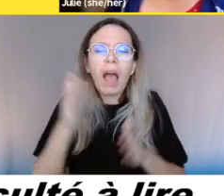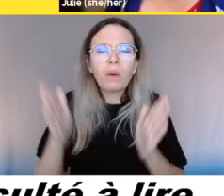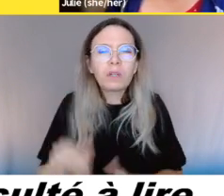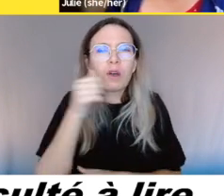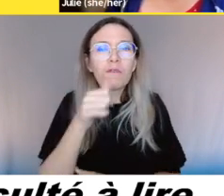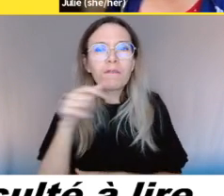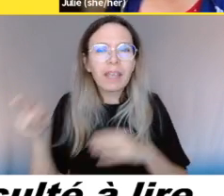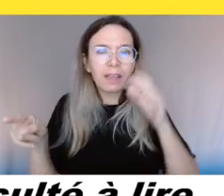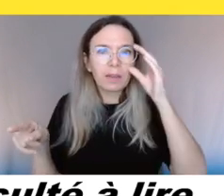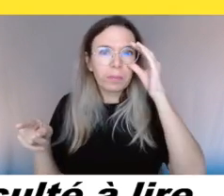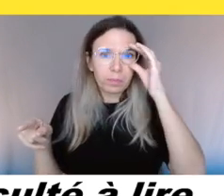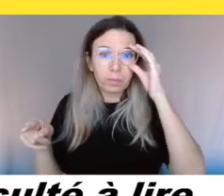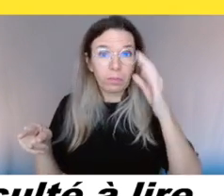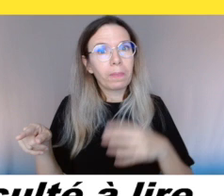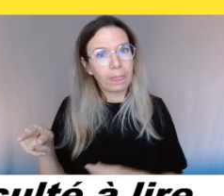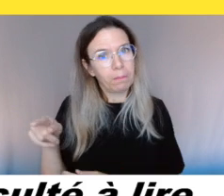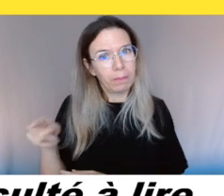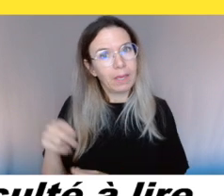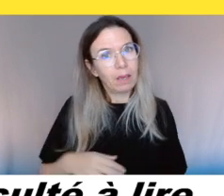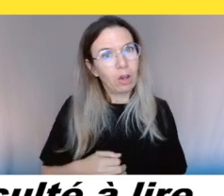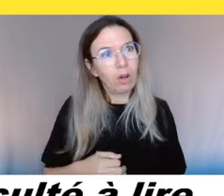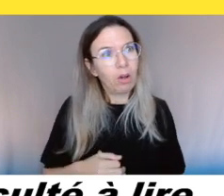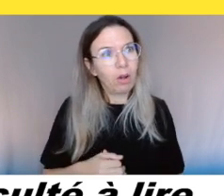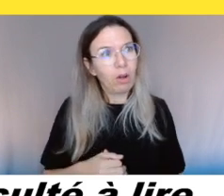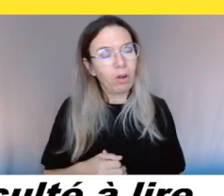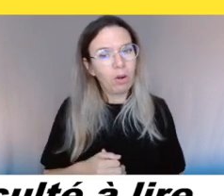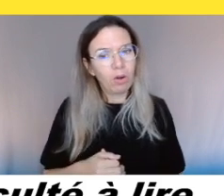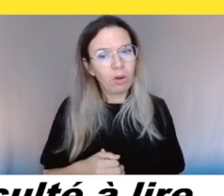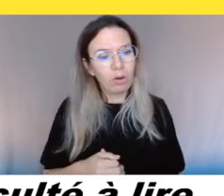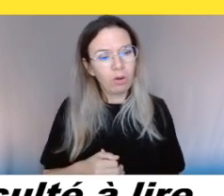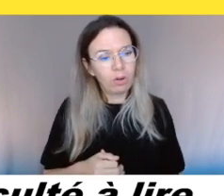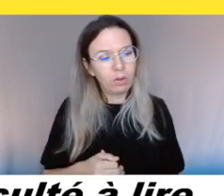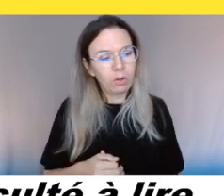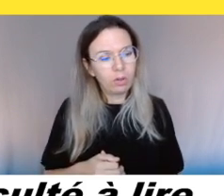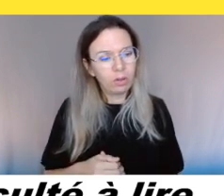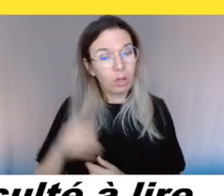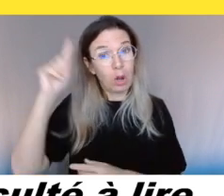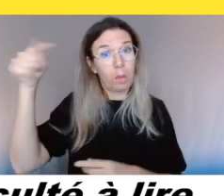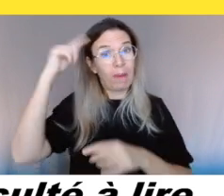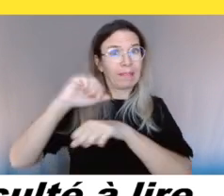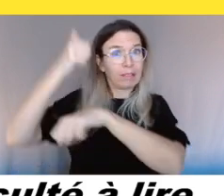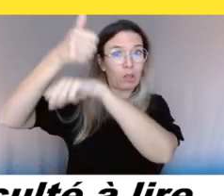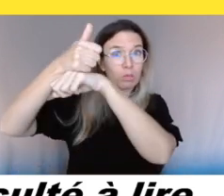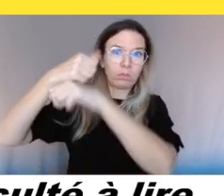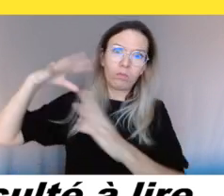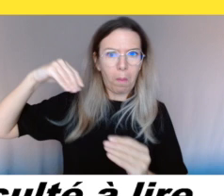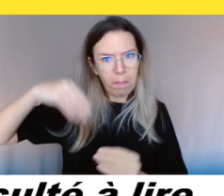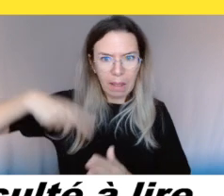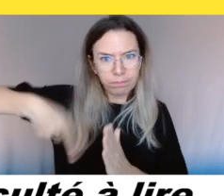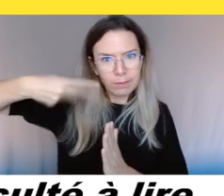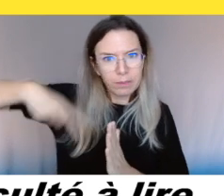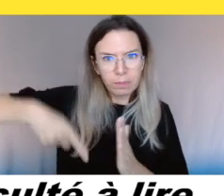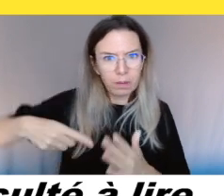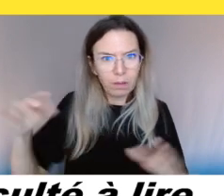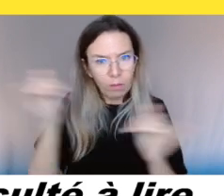ans. OK. Parce que j un ami qui habitait Magog et il s'est fait refuser l'aide d'un